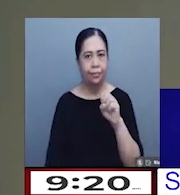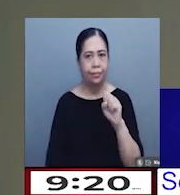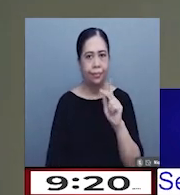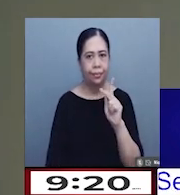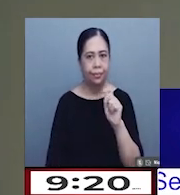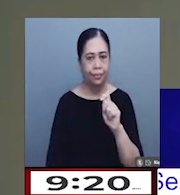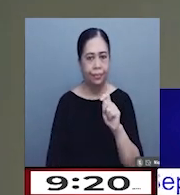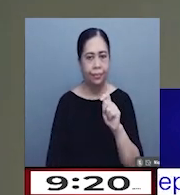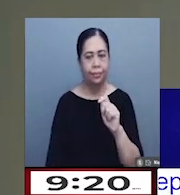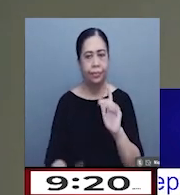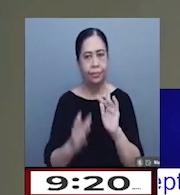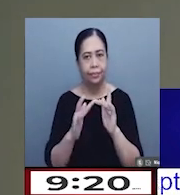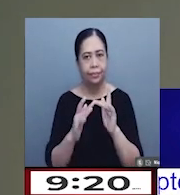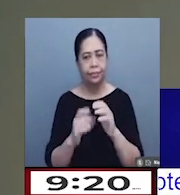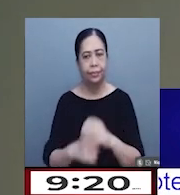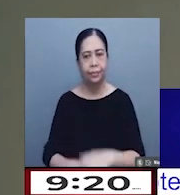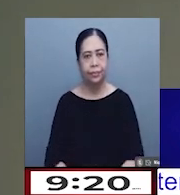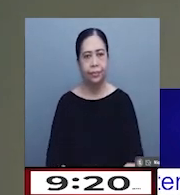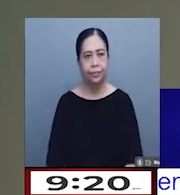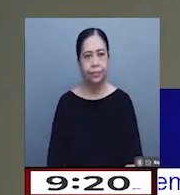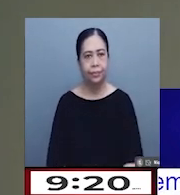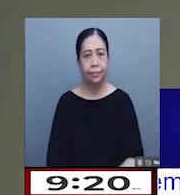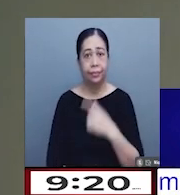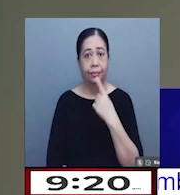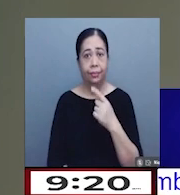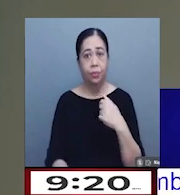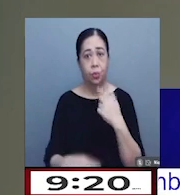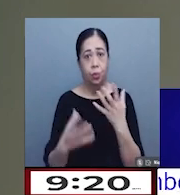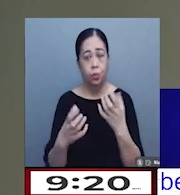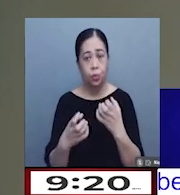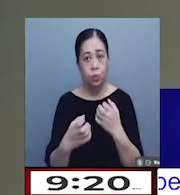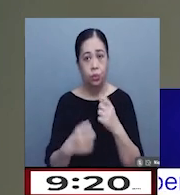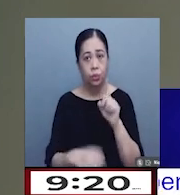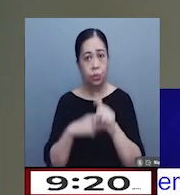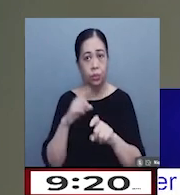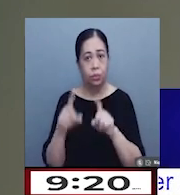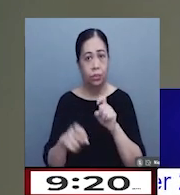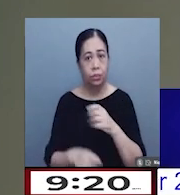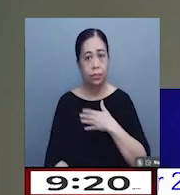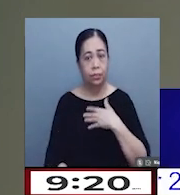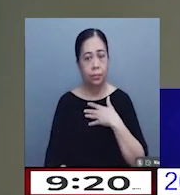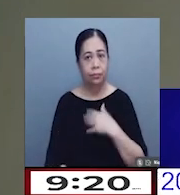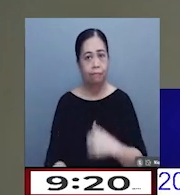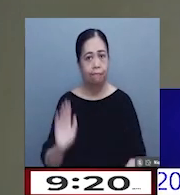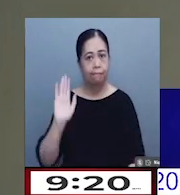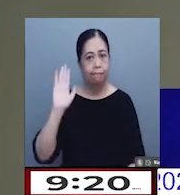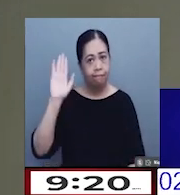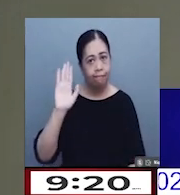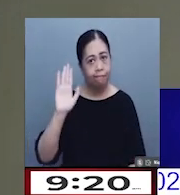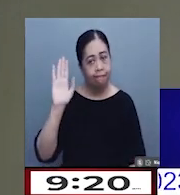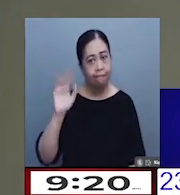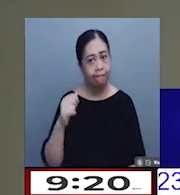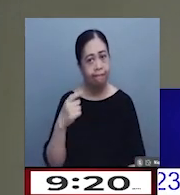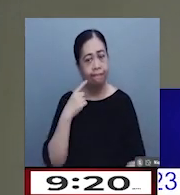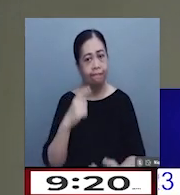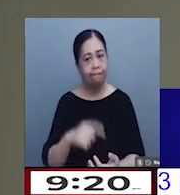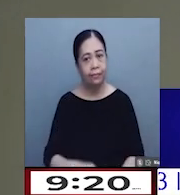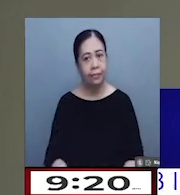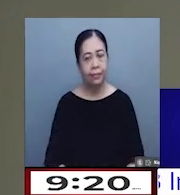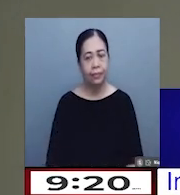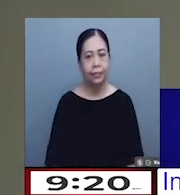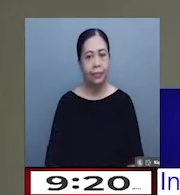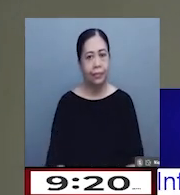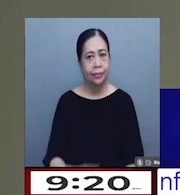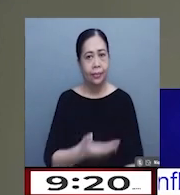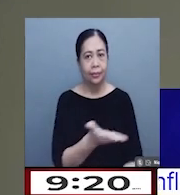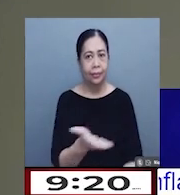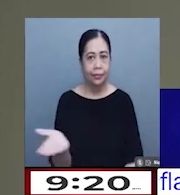participants. Para sa mga nais pong magtanong, please raise your hand to be recognized. And for